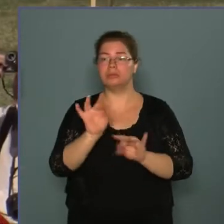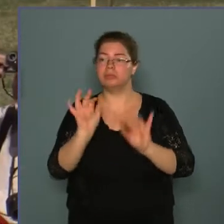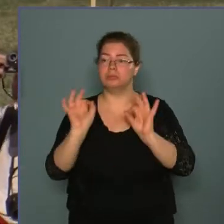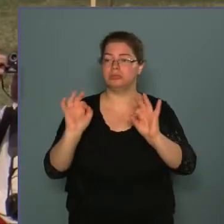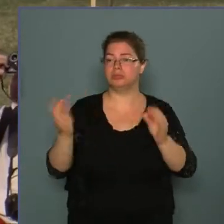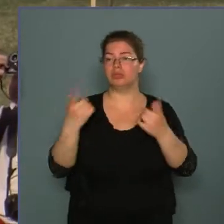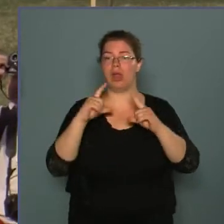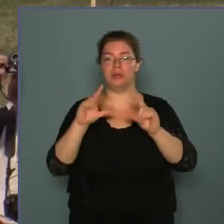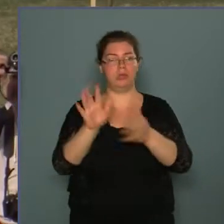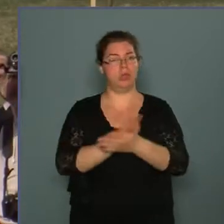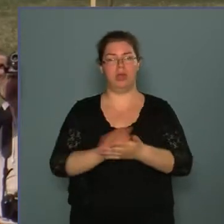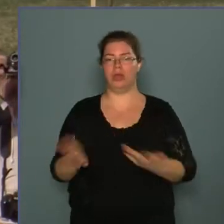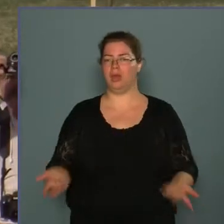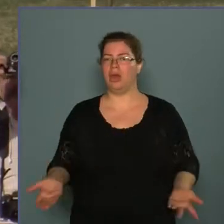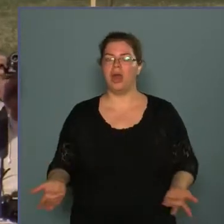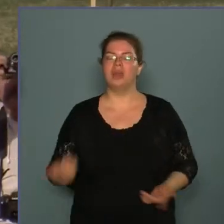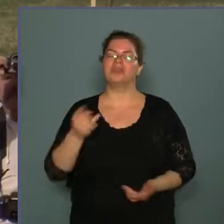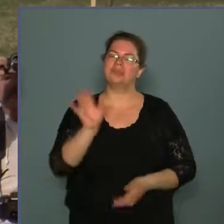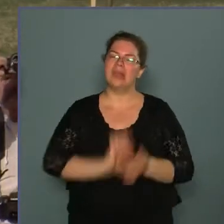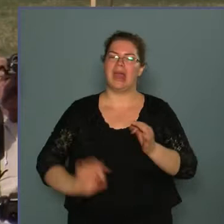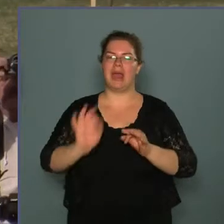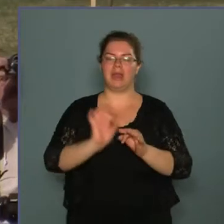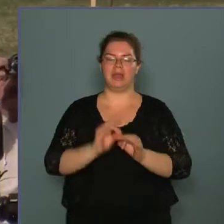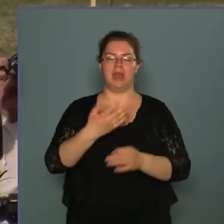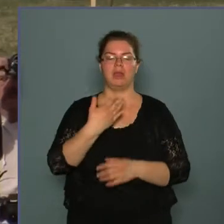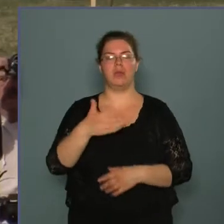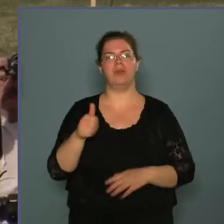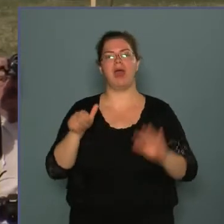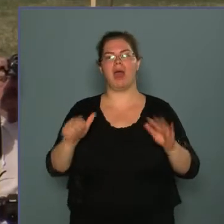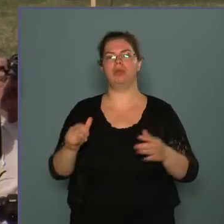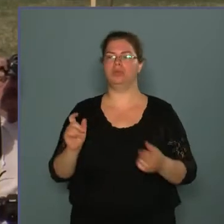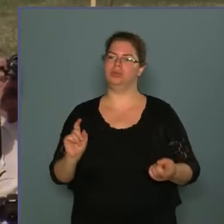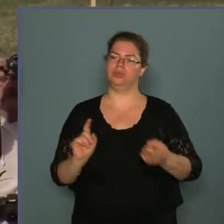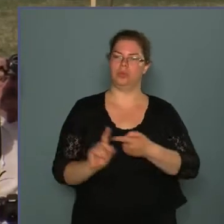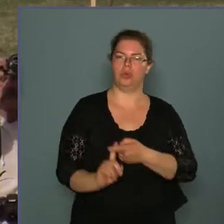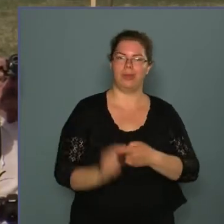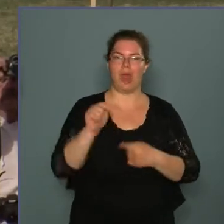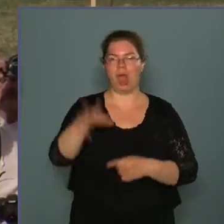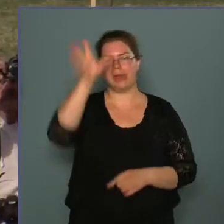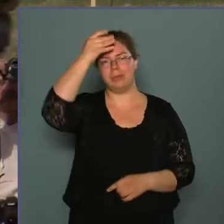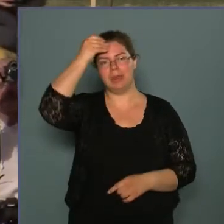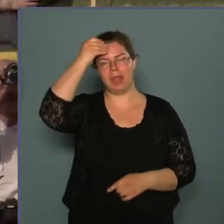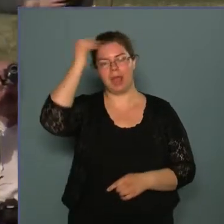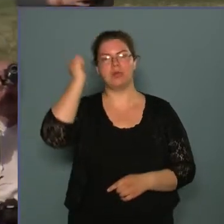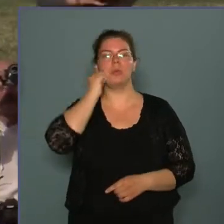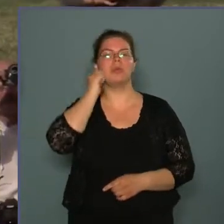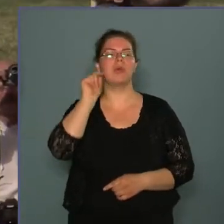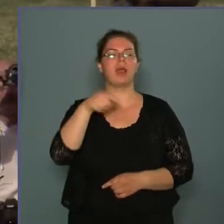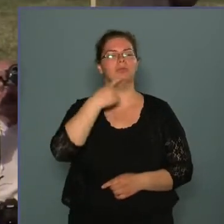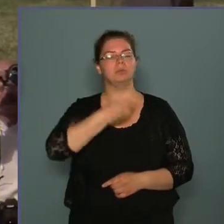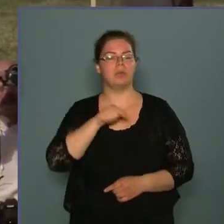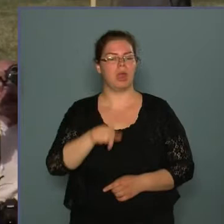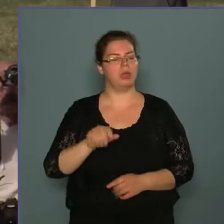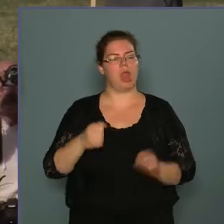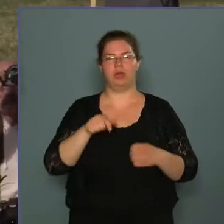És ami egészen konkrétan az egész 1956-hoz kötődő, ala emlékező műveket illeti, gyakran